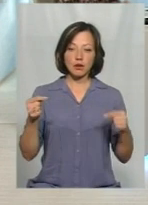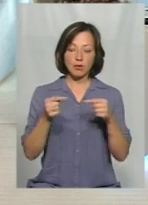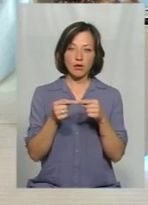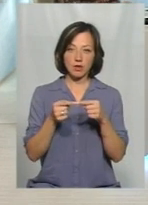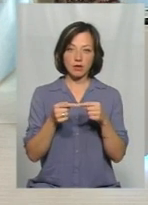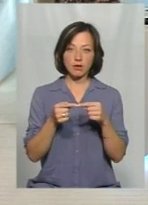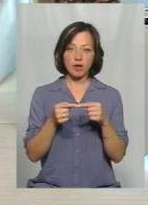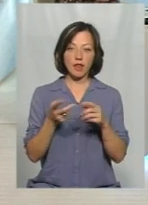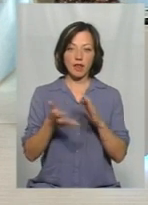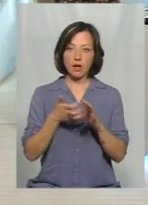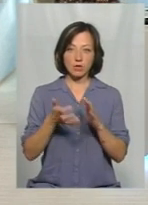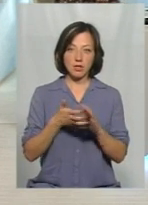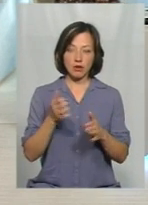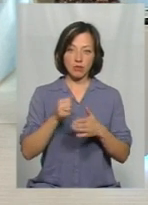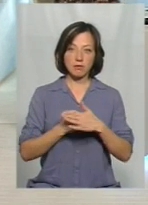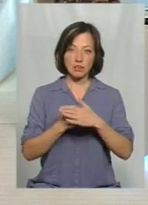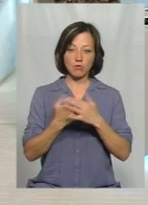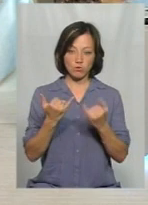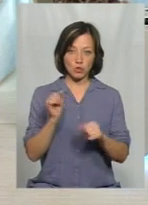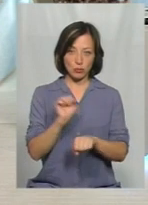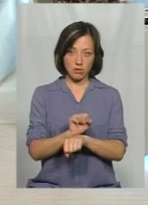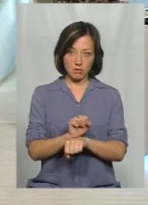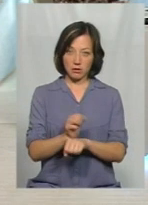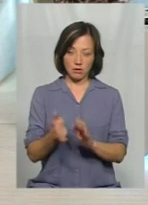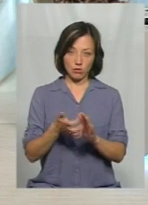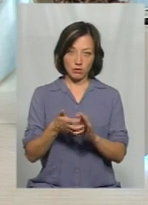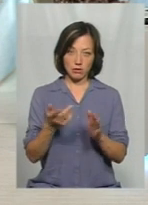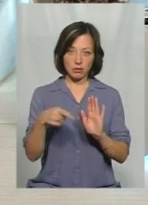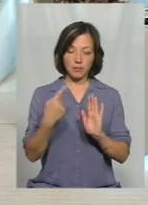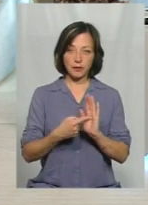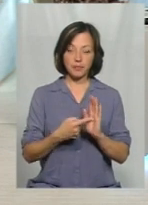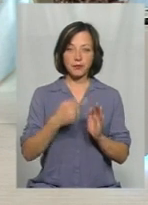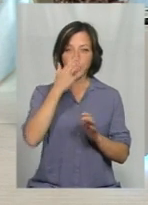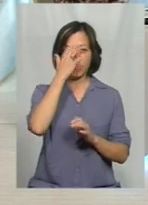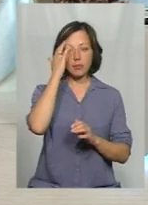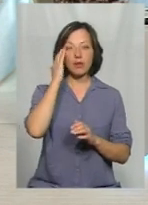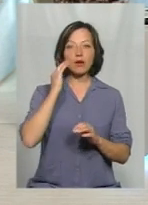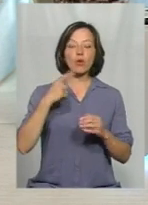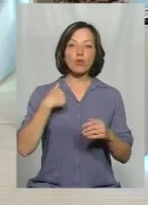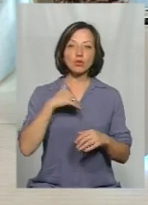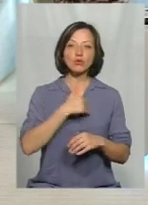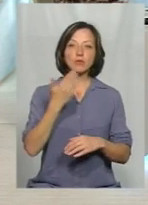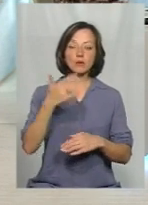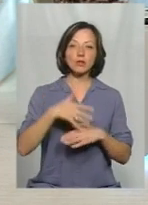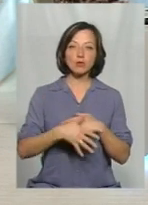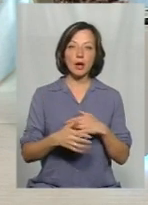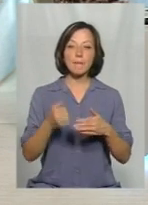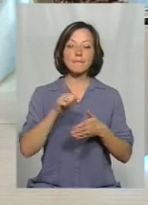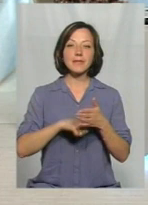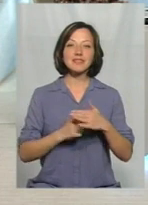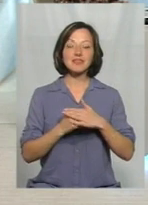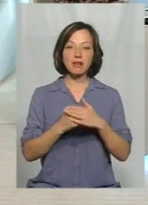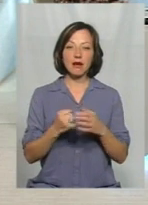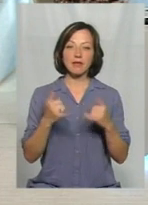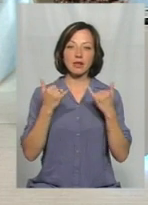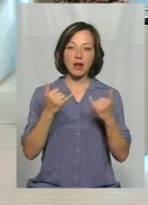Тобто недостатньо підстав, щоб зараз зупинити виробництво. Дві ціка ситуація. Я хочу, щоб ви мене зрозуміли. Підстави для